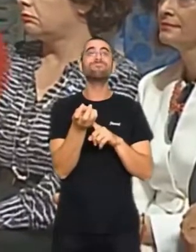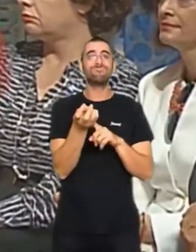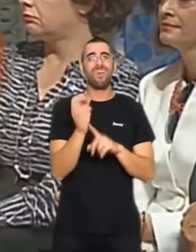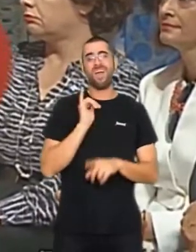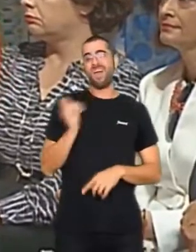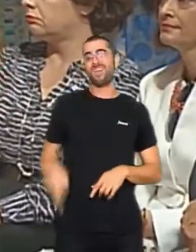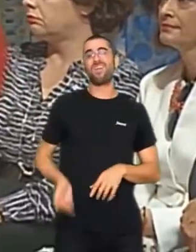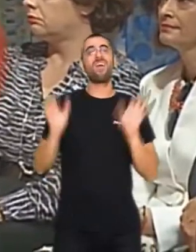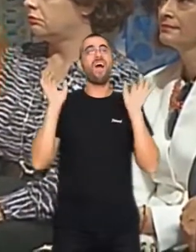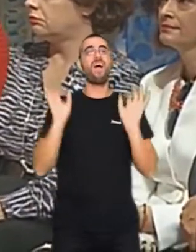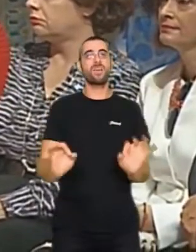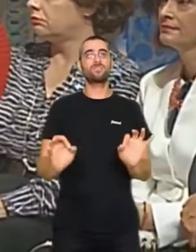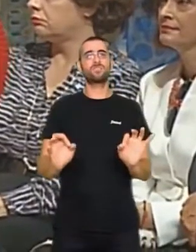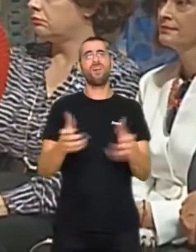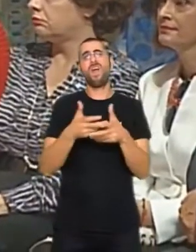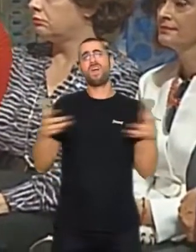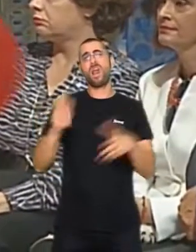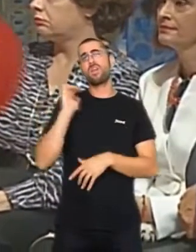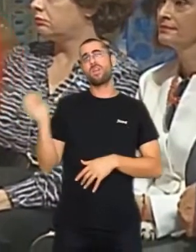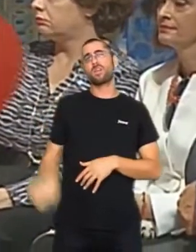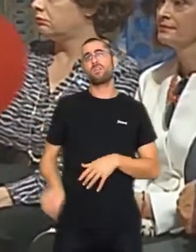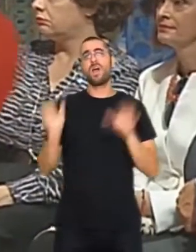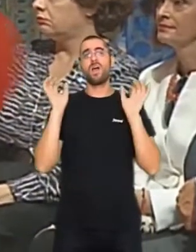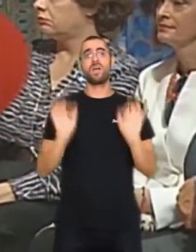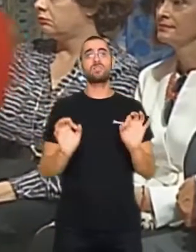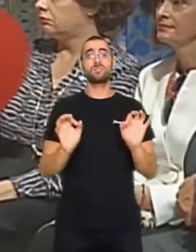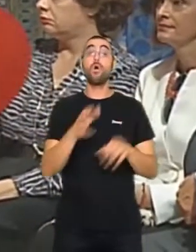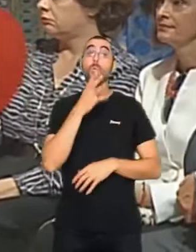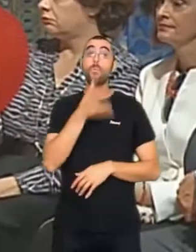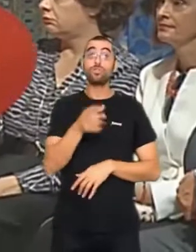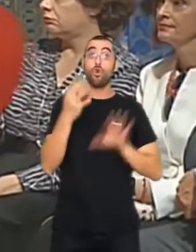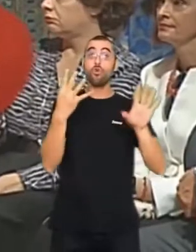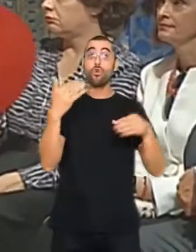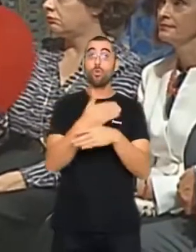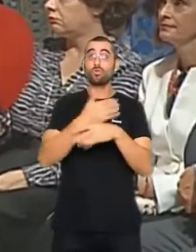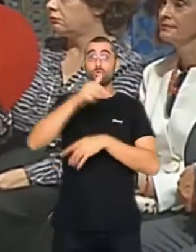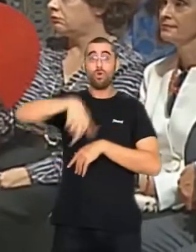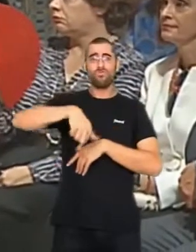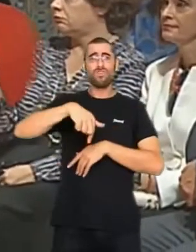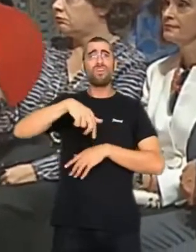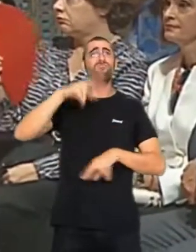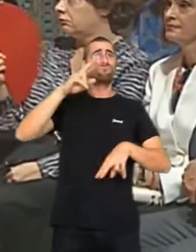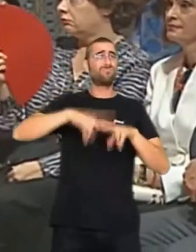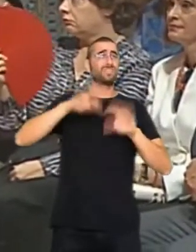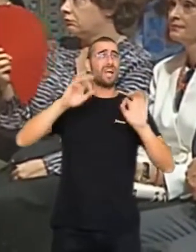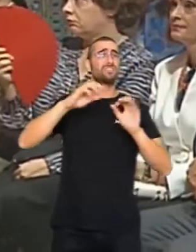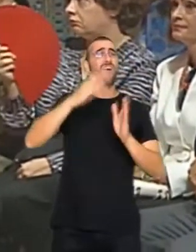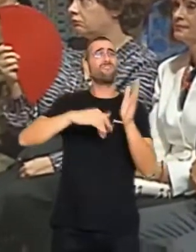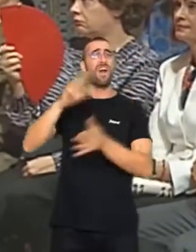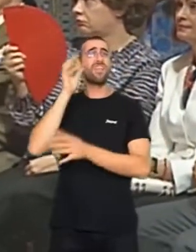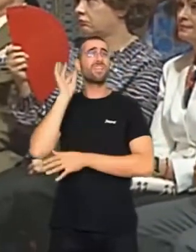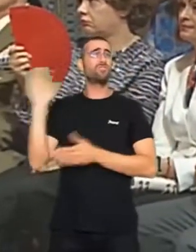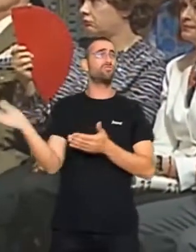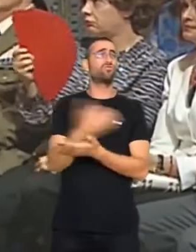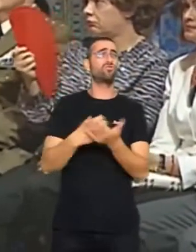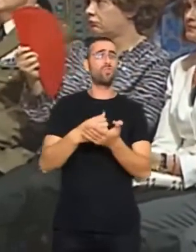riquesa, la nostra gran riquesa. Per això este 9 d'octubre, dia de tots els valencians i valencianes, vull